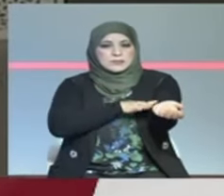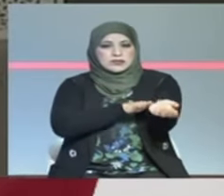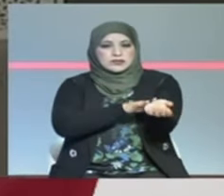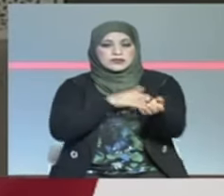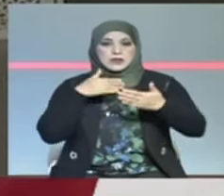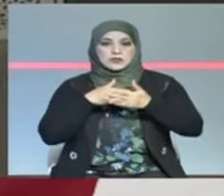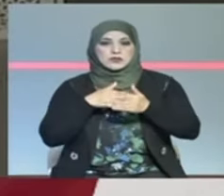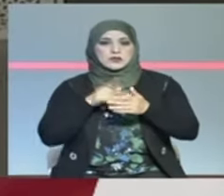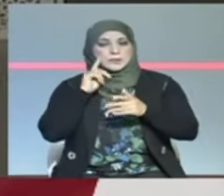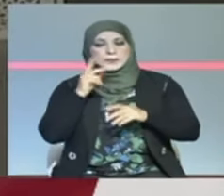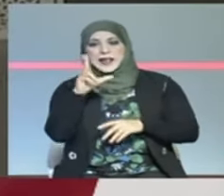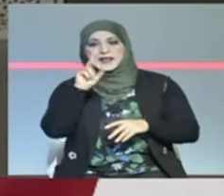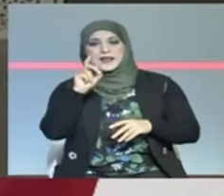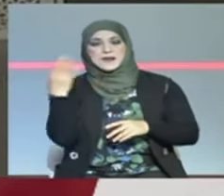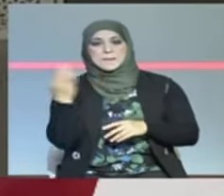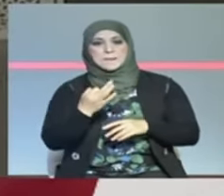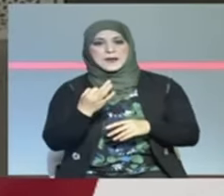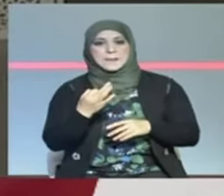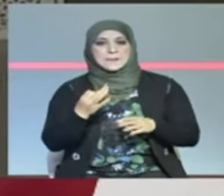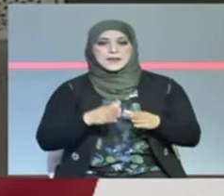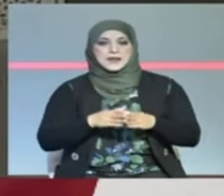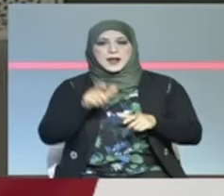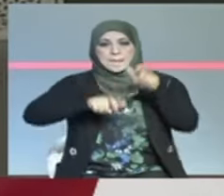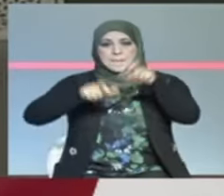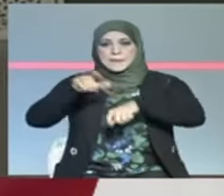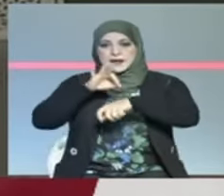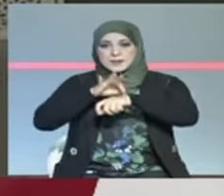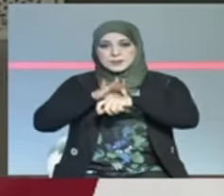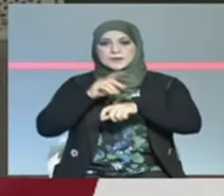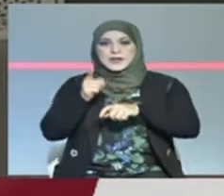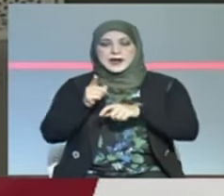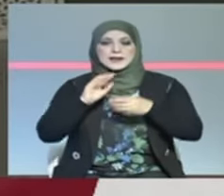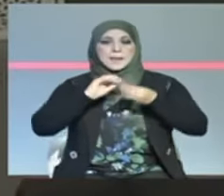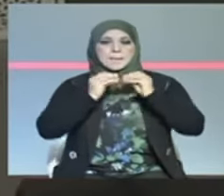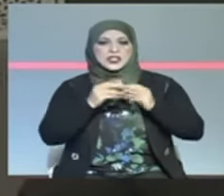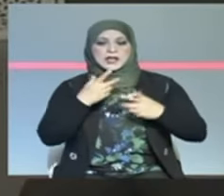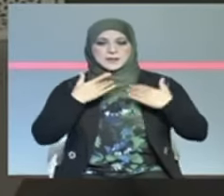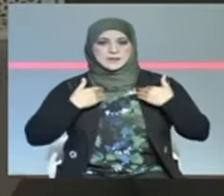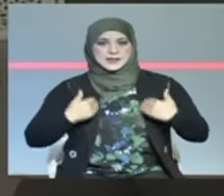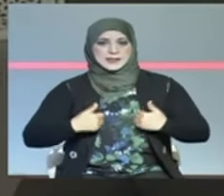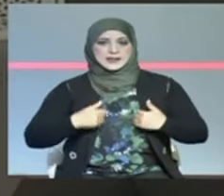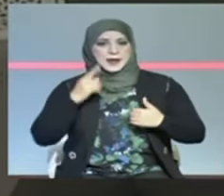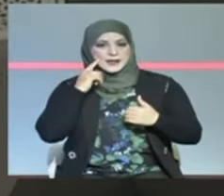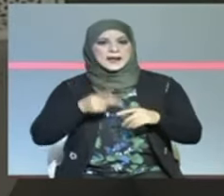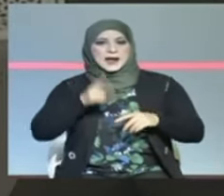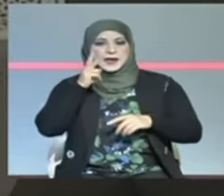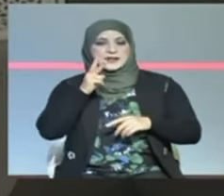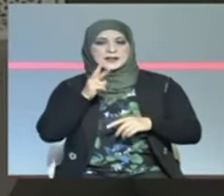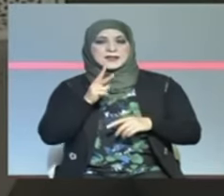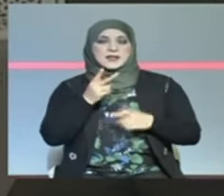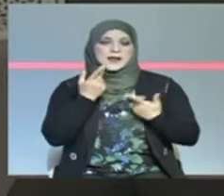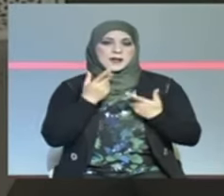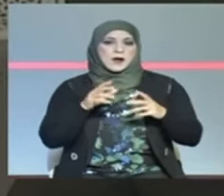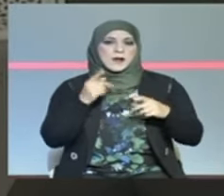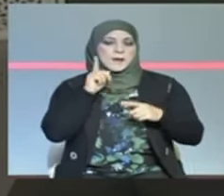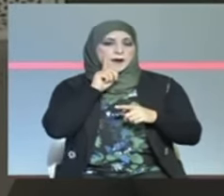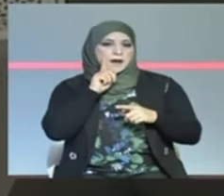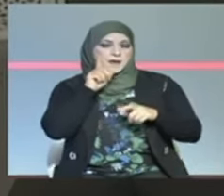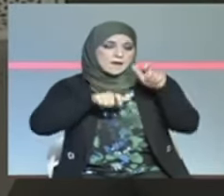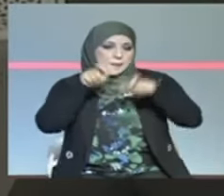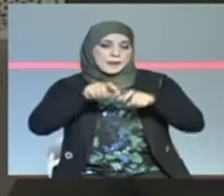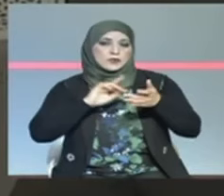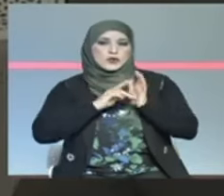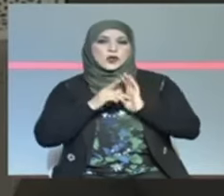هي بنسبة ثلاثين في المية للمرضى اللي عندهم عوامل اختطار خاصة أن المرضى المصابين بالسمنة المفرطة أو